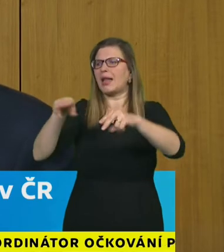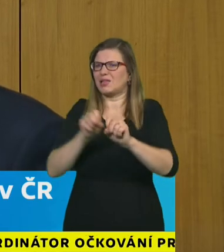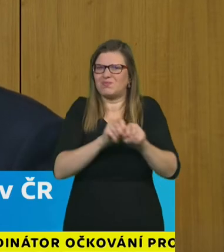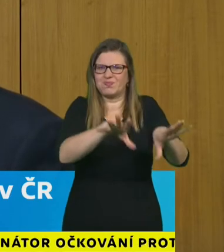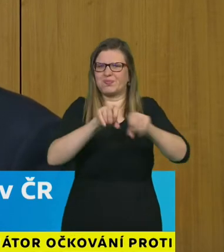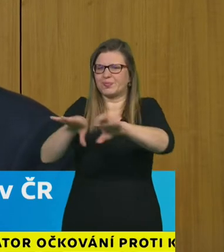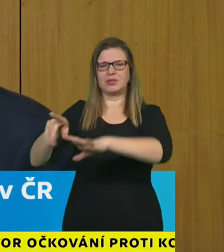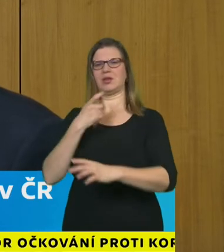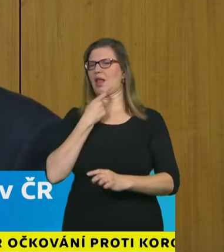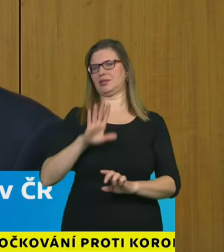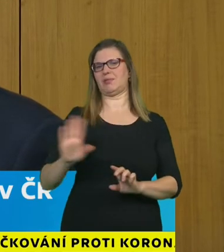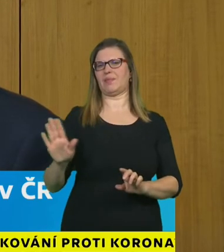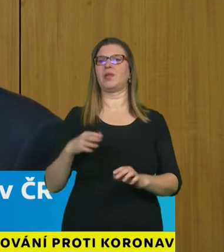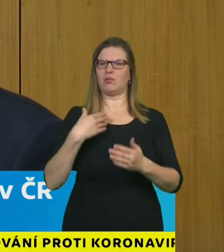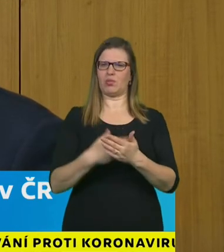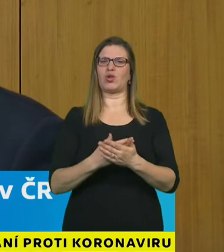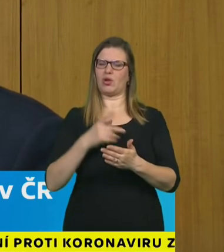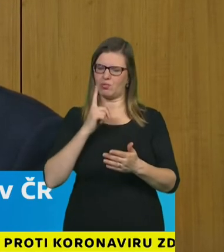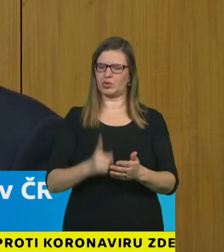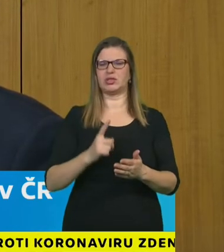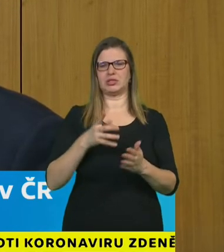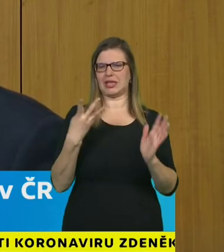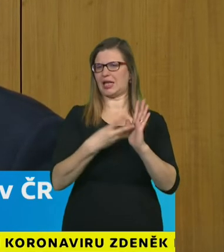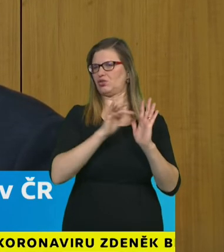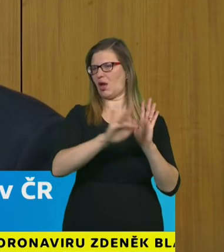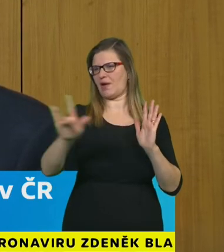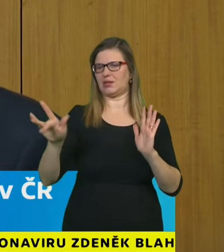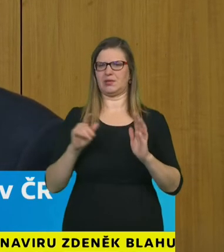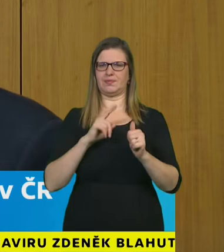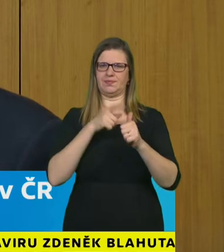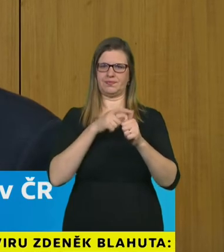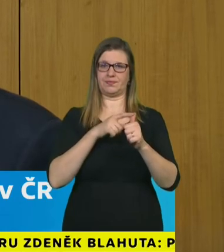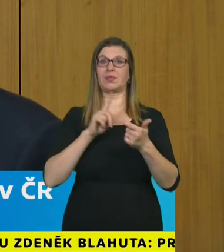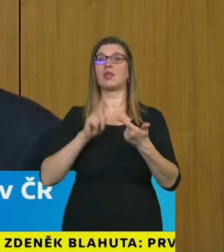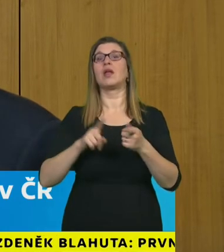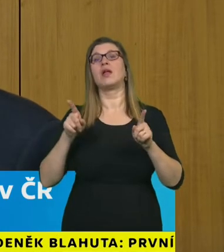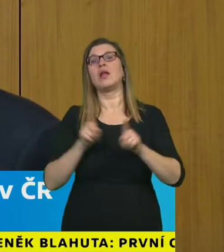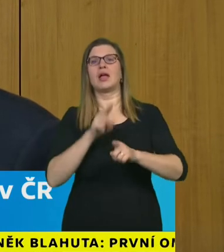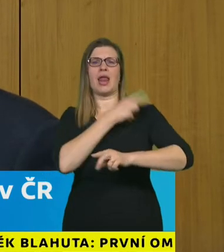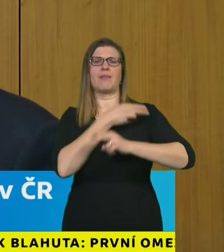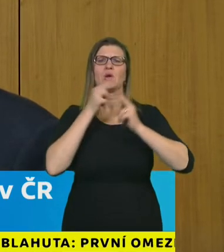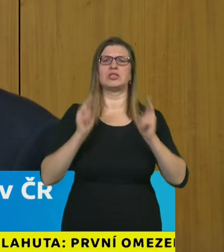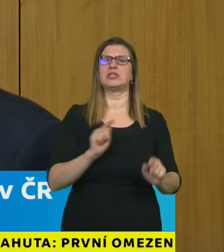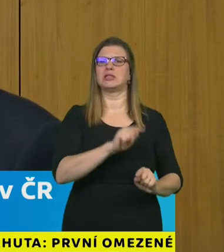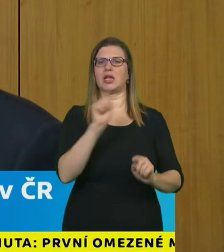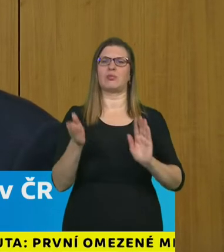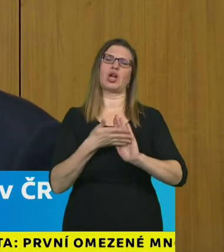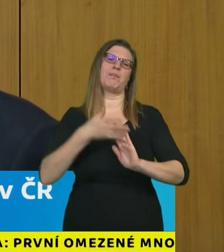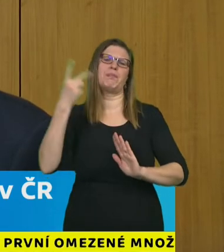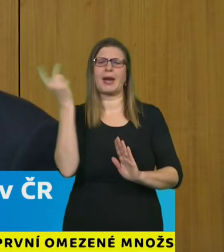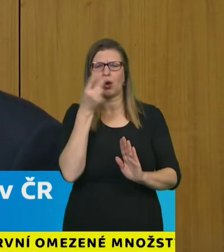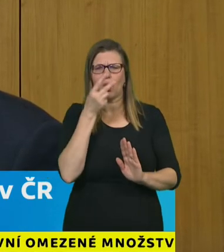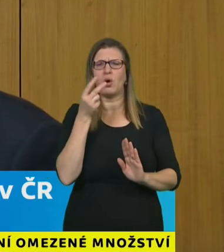zde zmínil také to že pilotní projekty některých nemocnic například fakultní nemocnice Brno prokázali že opakované